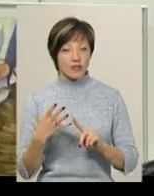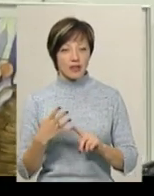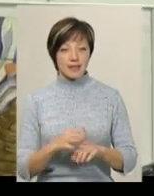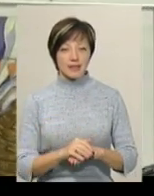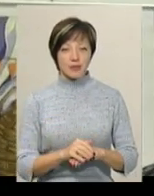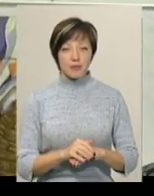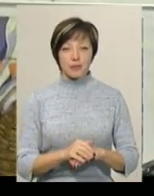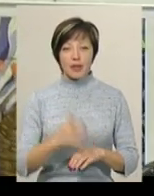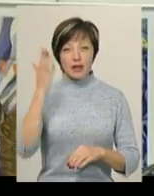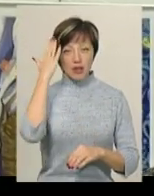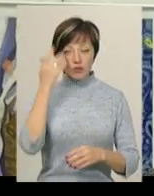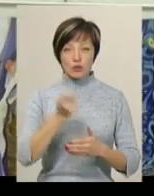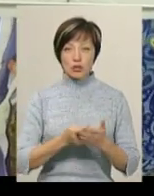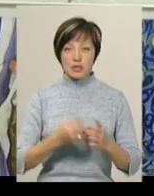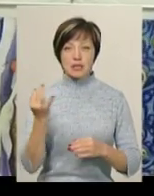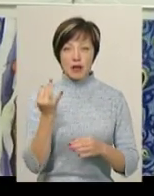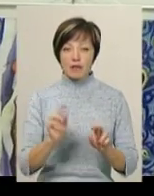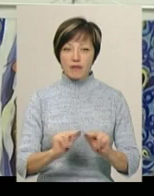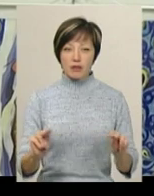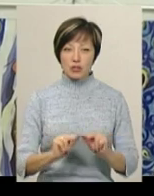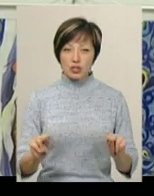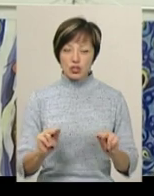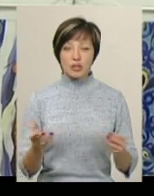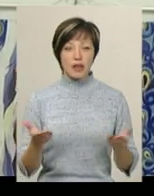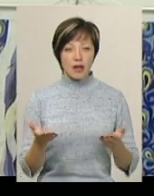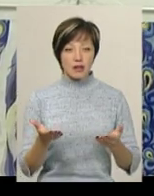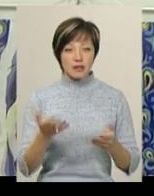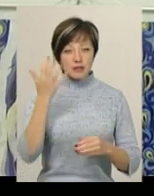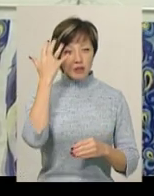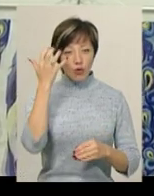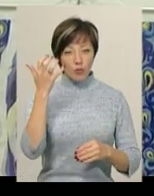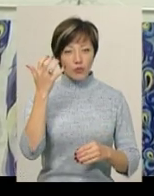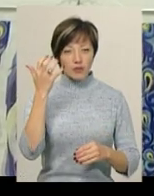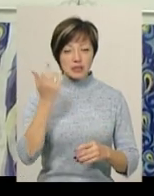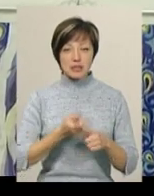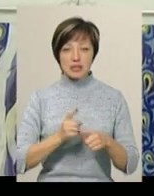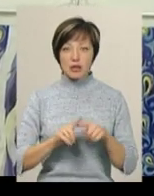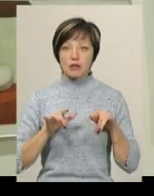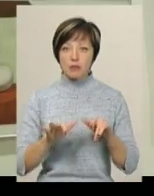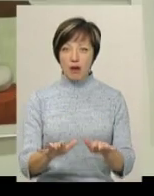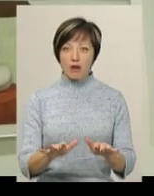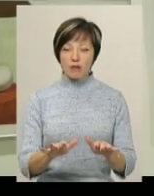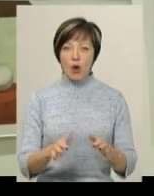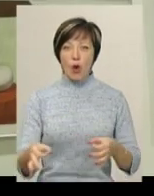Толути художники, цікаві викладачі, які захоплювалися цією справою,